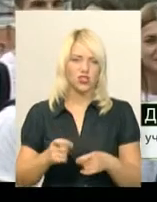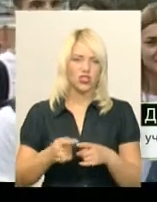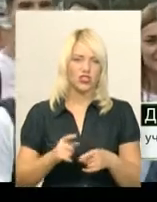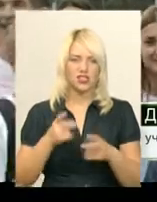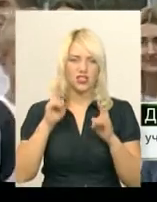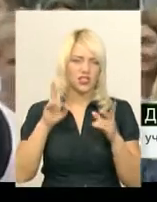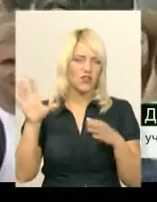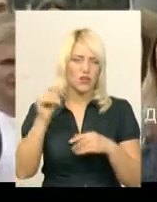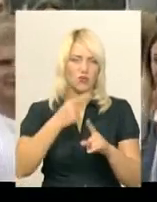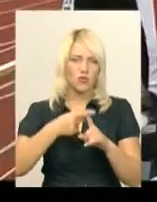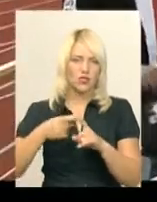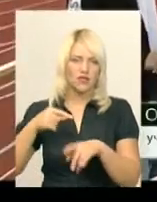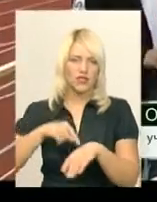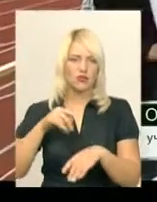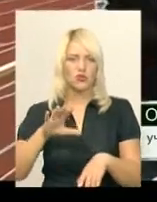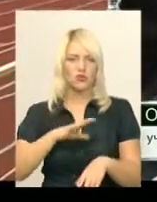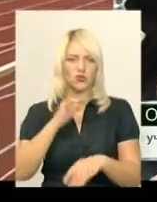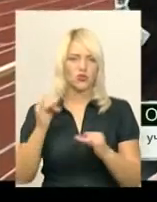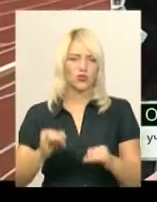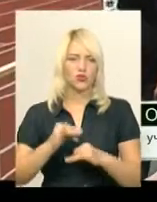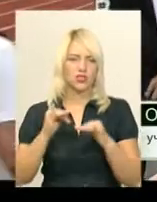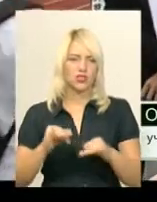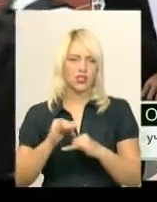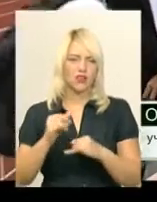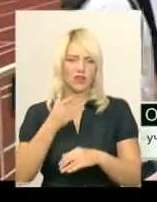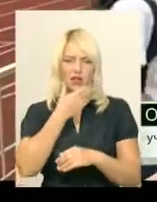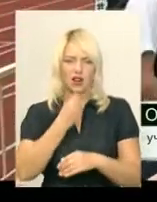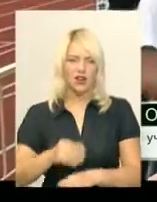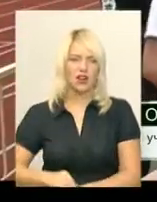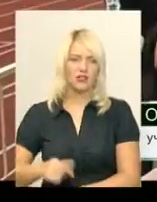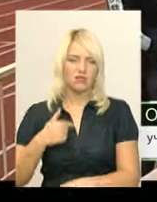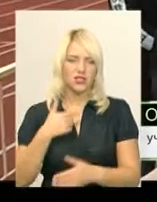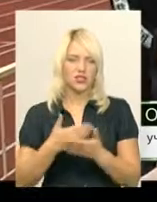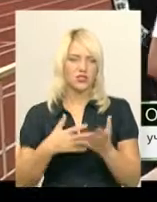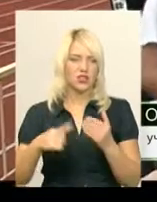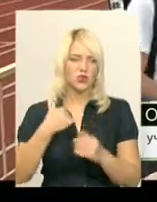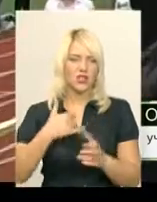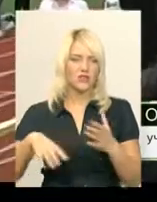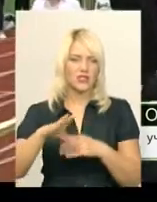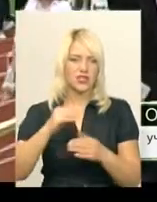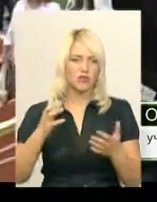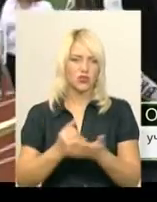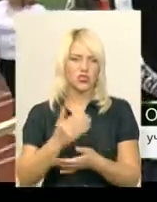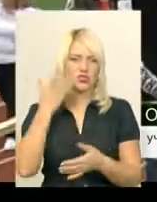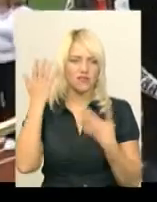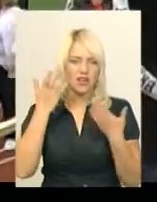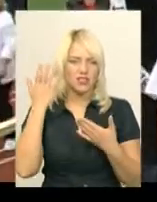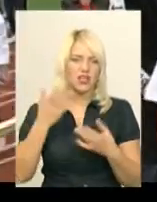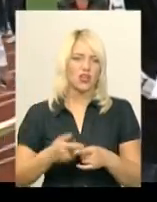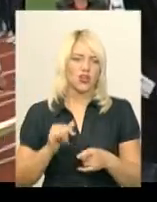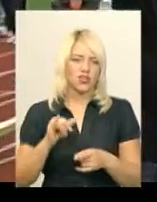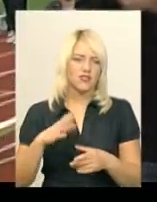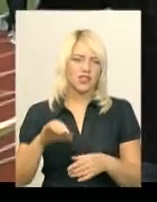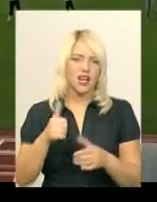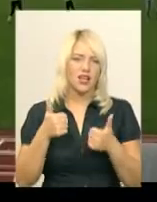не знаю, позитивні емоції. Було цікаво і гарно. Мені здається, що в нас все вийшло. Весело, прикольно і